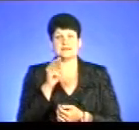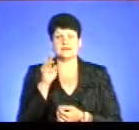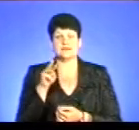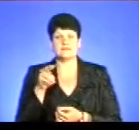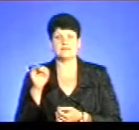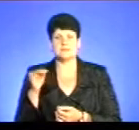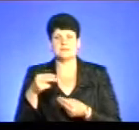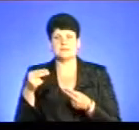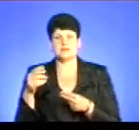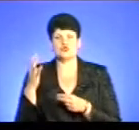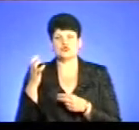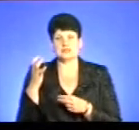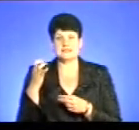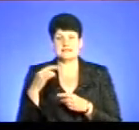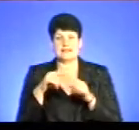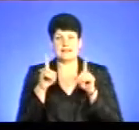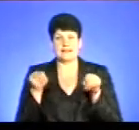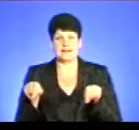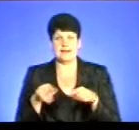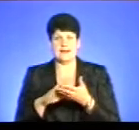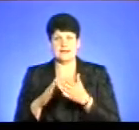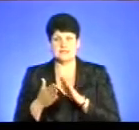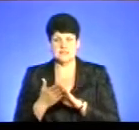підписала 400 декларацій з пацієнтами.